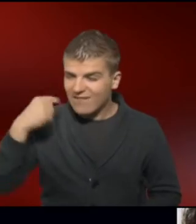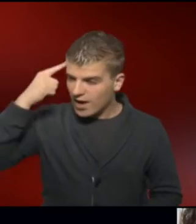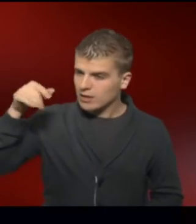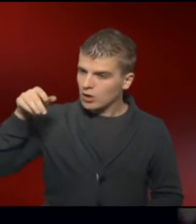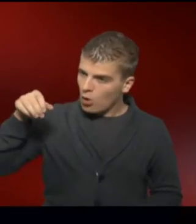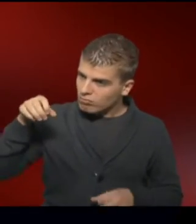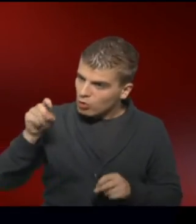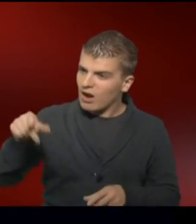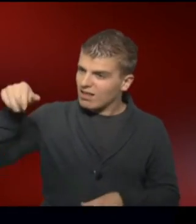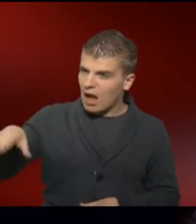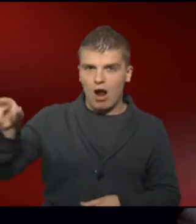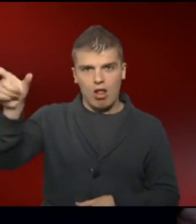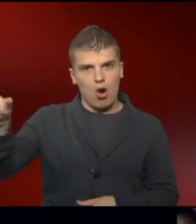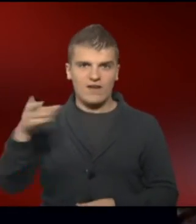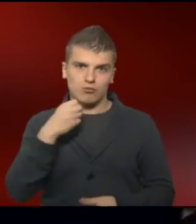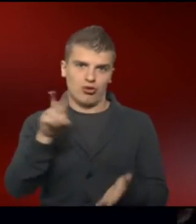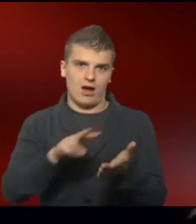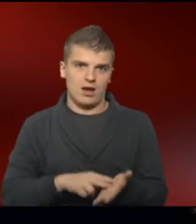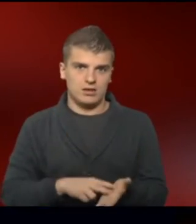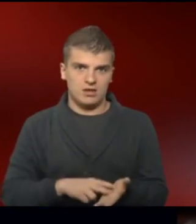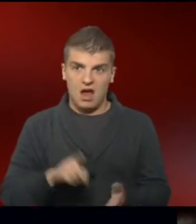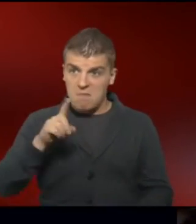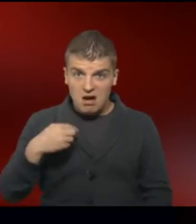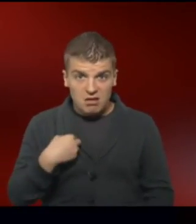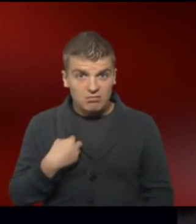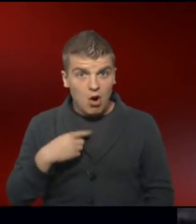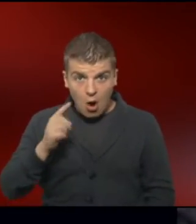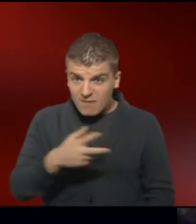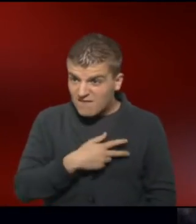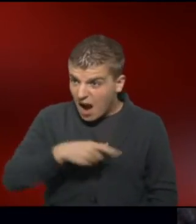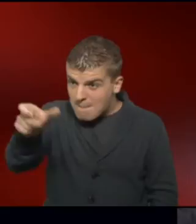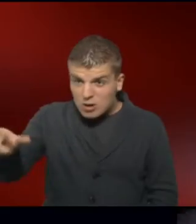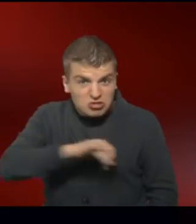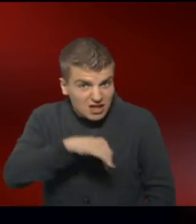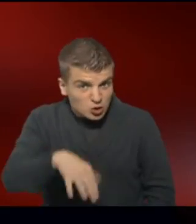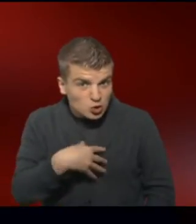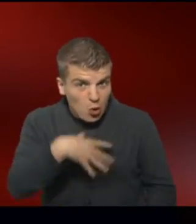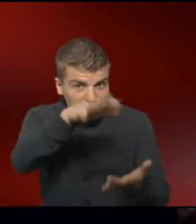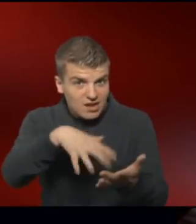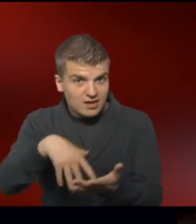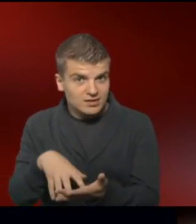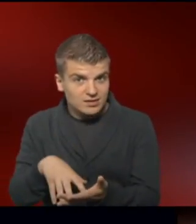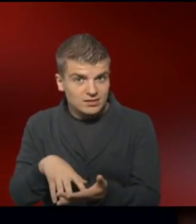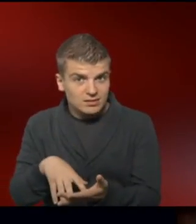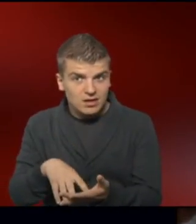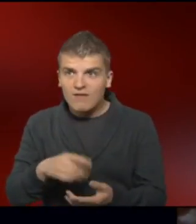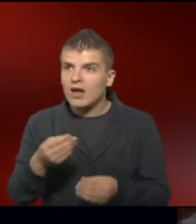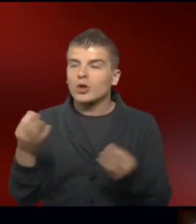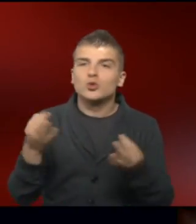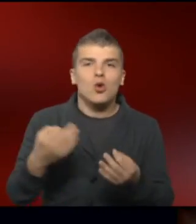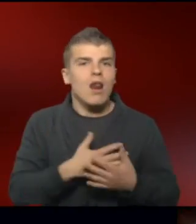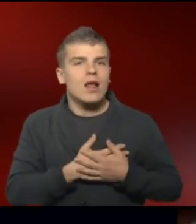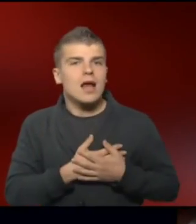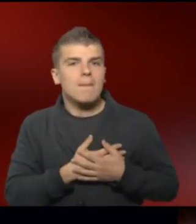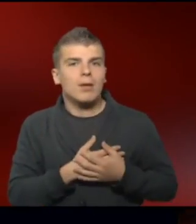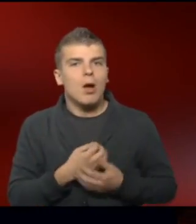gibt. Die Frage war, würden sich so viele Menschen für diese Texte interessieren? Die von Liebe handeln, von Mode,